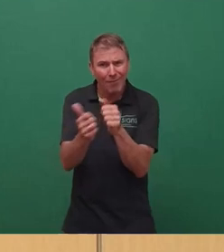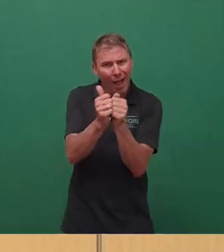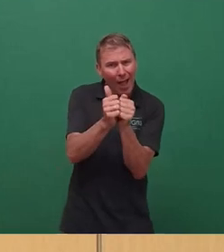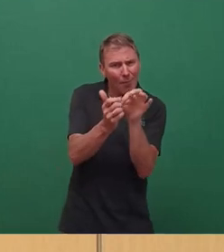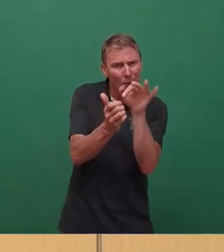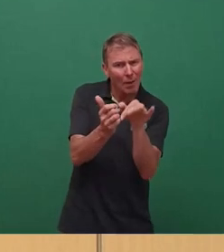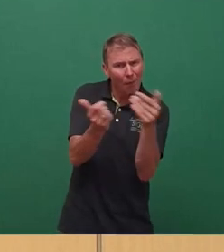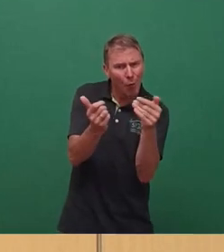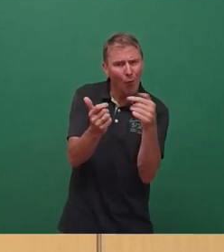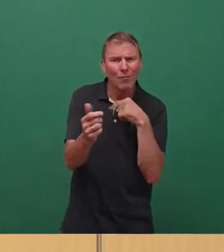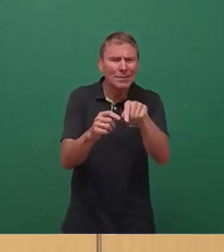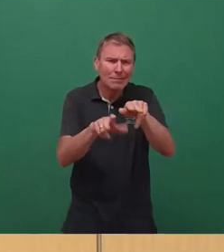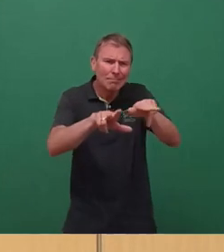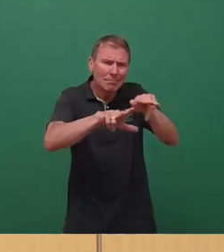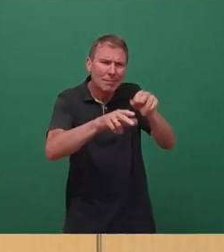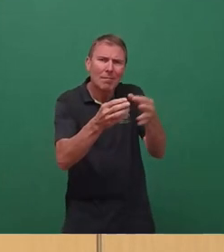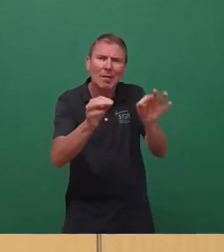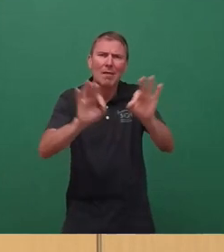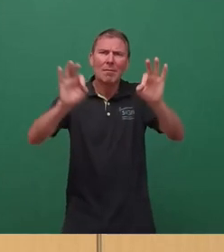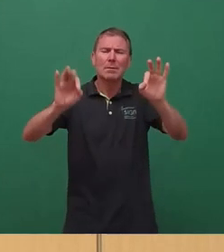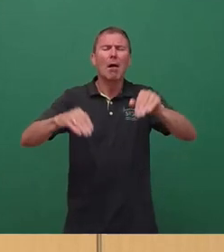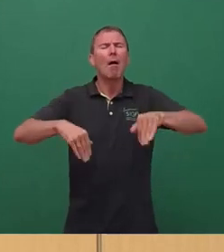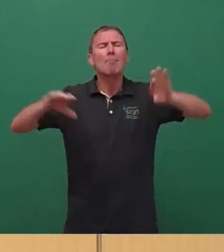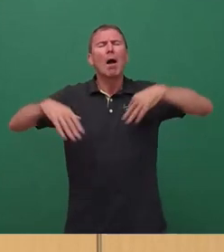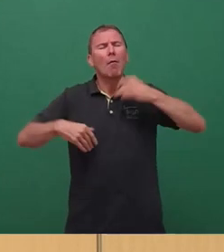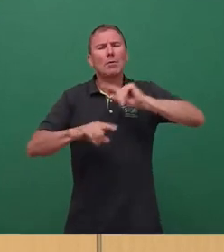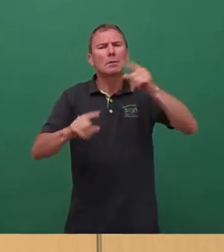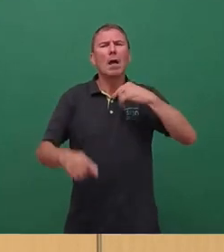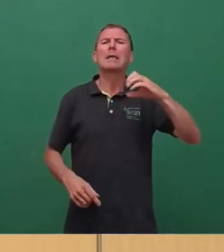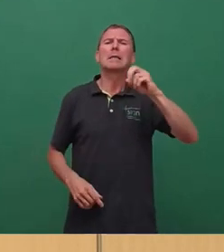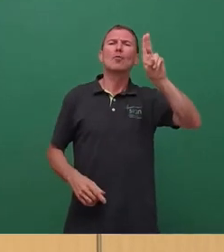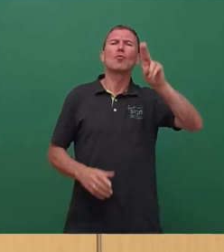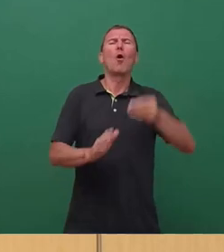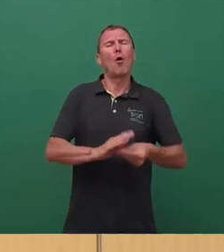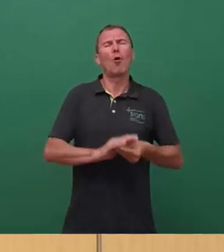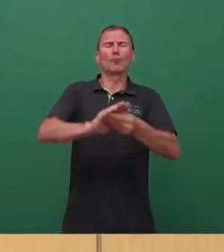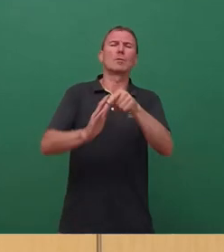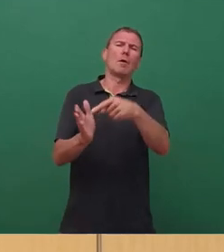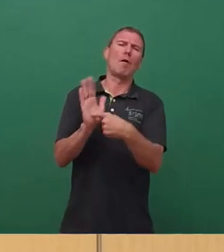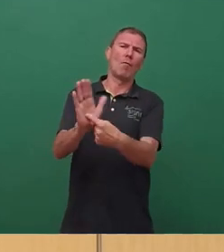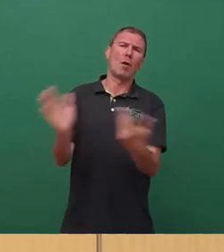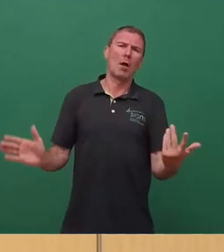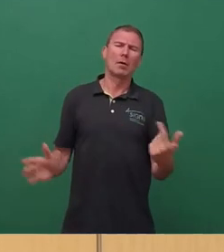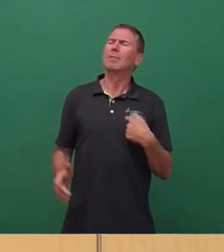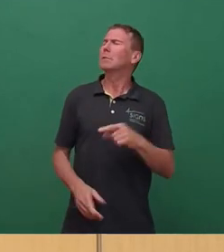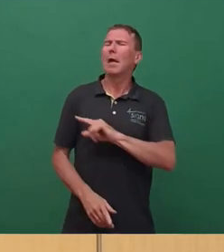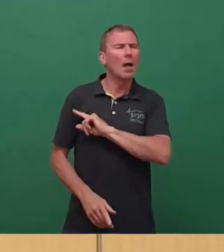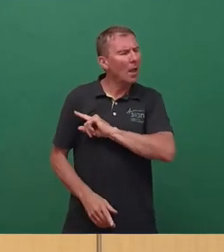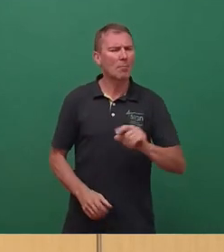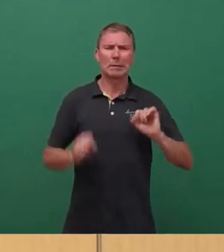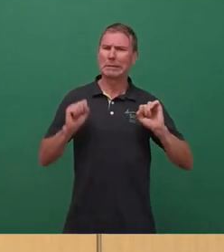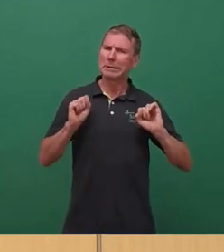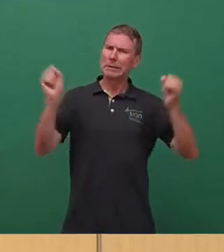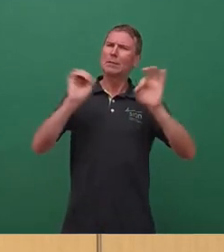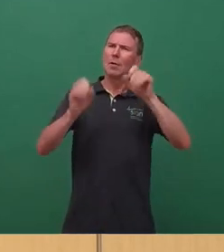wo können wir dort gegensteuern. Und mehr möchte ich dazu nicht sagen. Die CDU unterstützt natürlich diese Vorlage. Wir setzen uns immer ein für Menschen mit Behinderung und